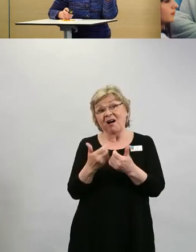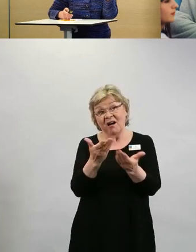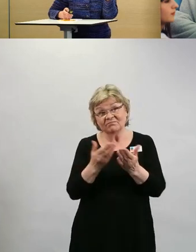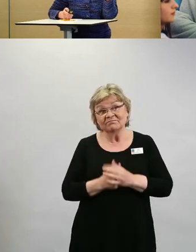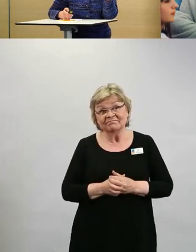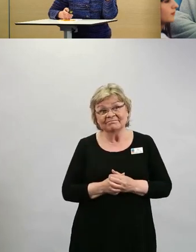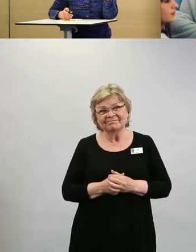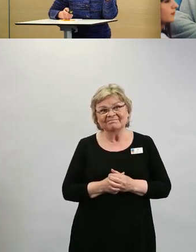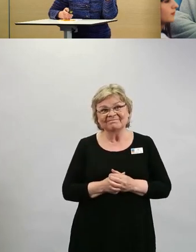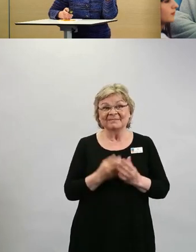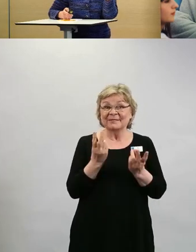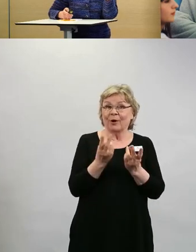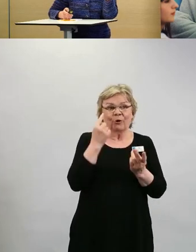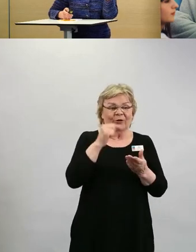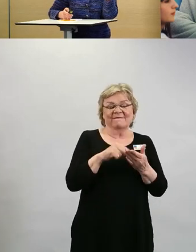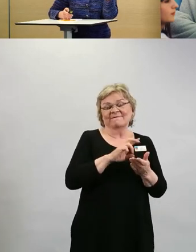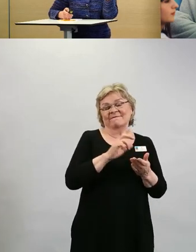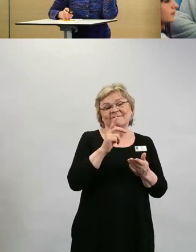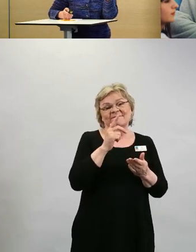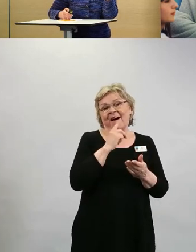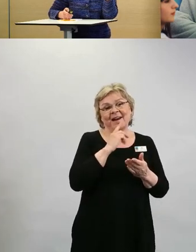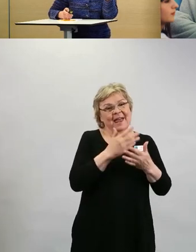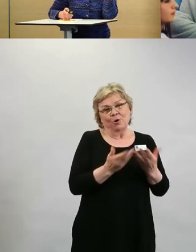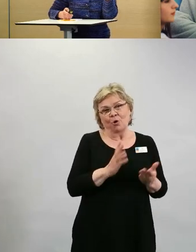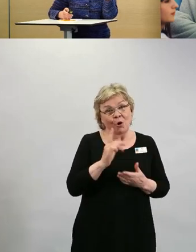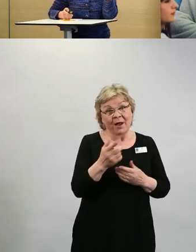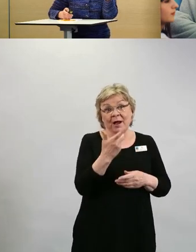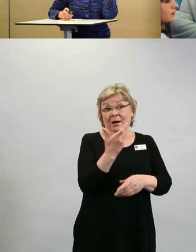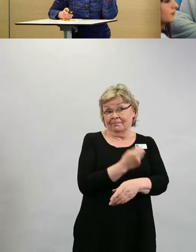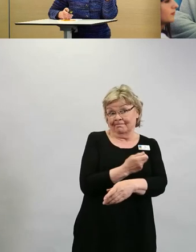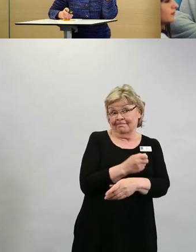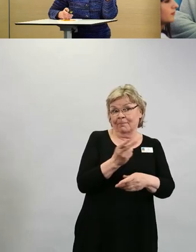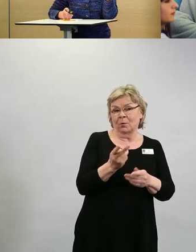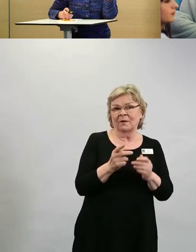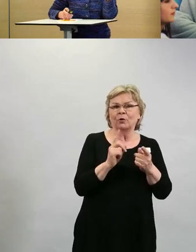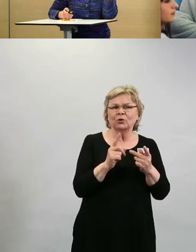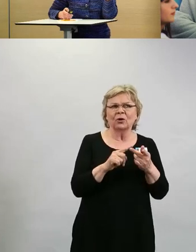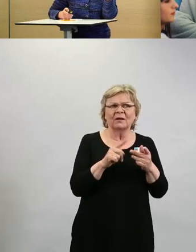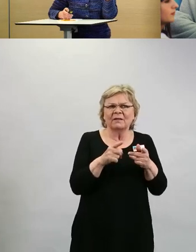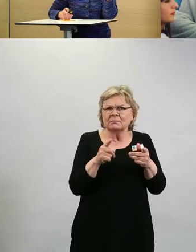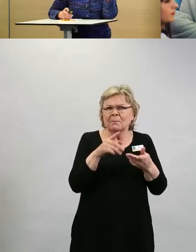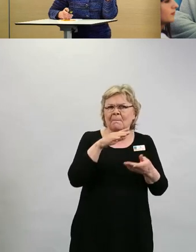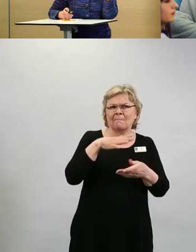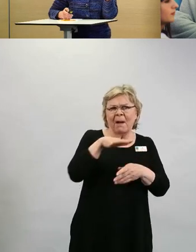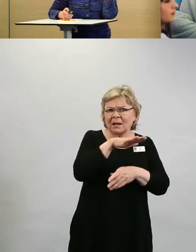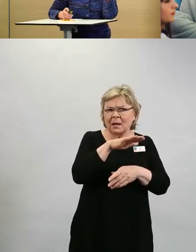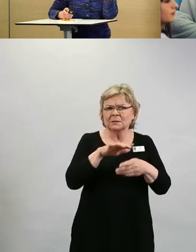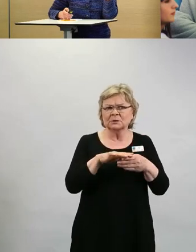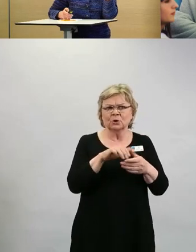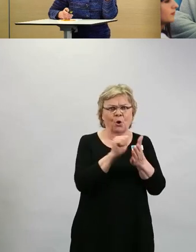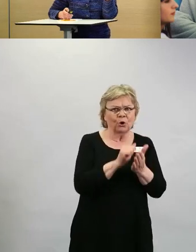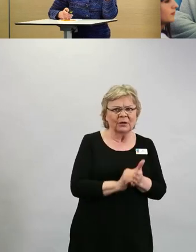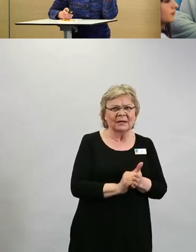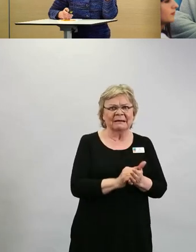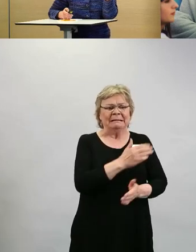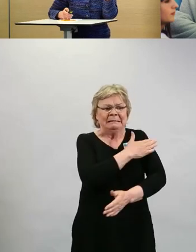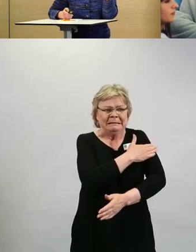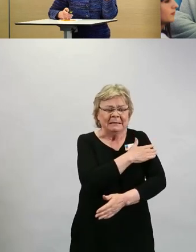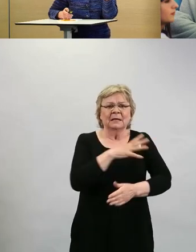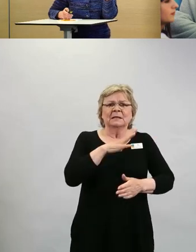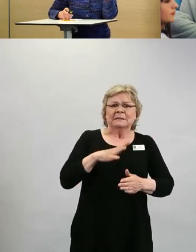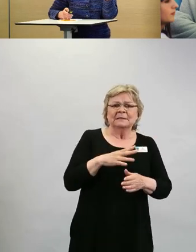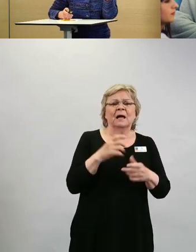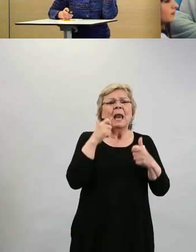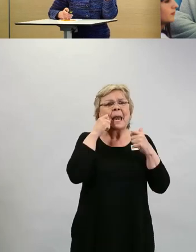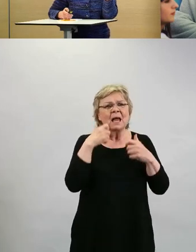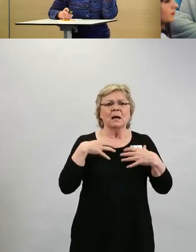vaarallista sinänsä. Saattaa tulla ehkä jonkin verran enemmän paikallisoireita, kuumetta ja lihassärkyä. Jos